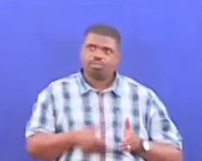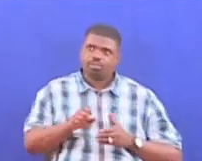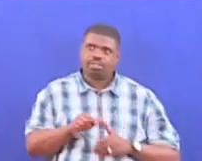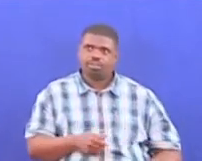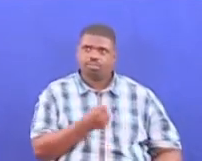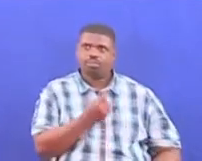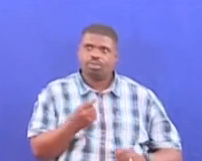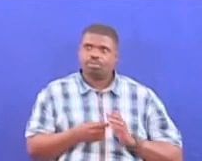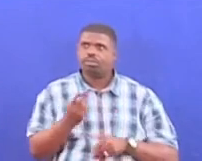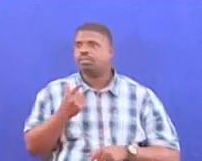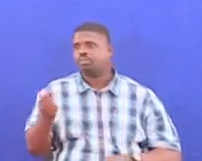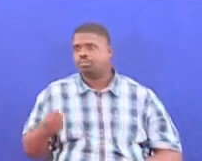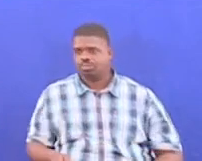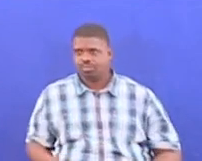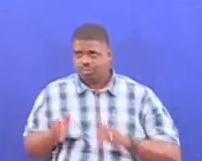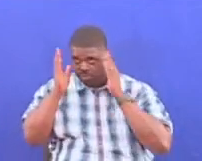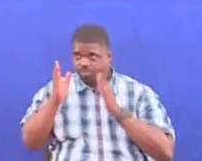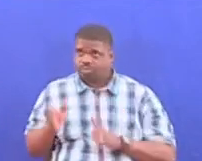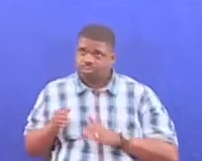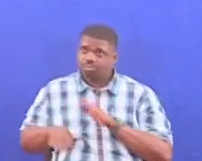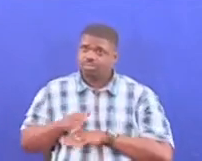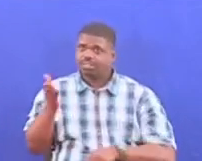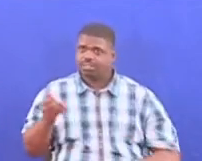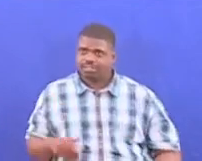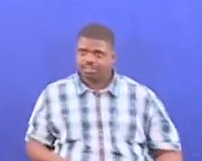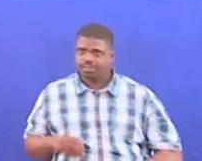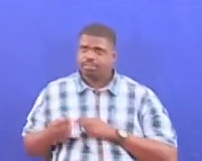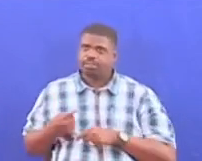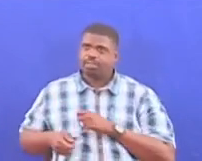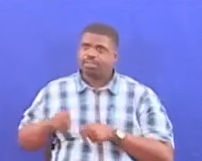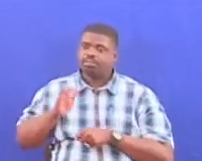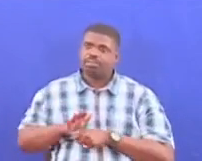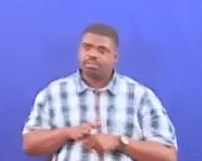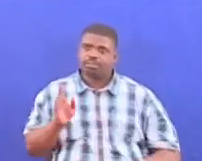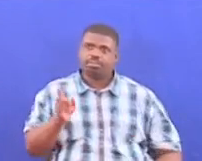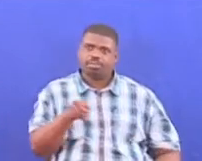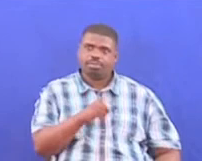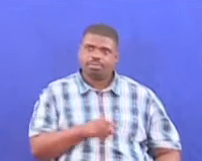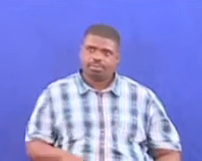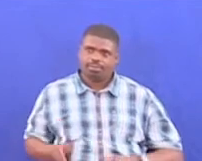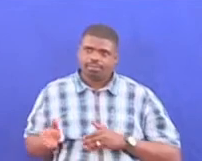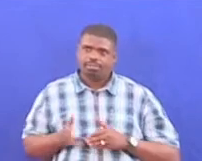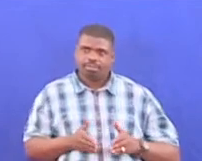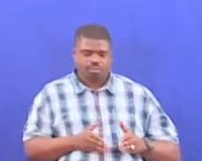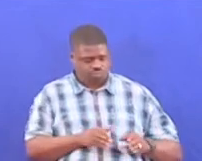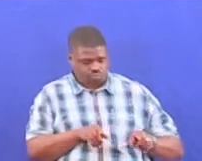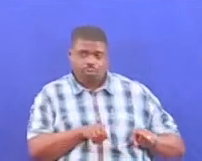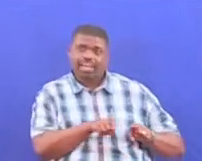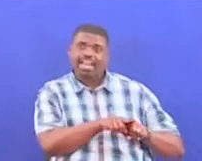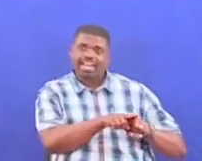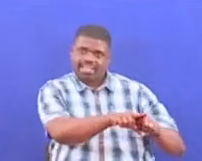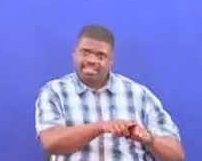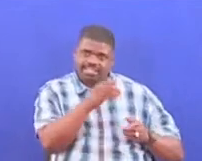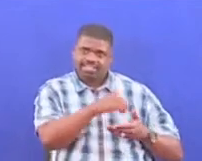tionia moja pointi mbili mwishuwa mwenye kiti, tunamiradi mingi ambayo mpango atakeu reflect kwenye